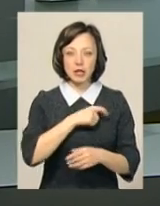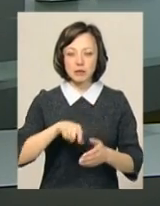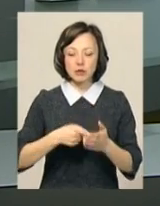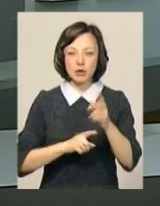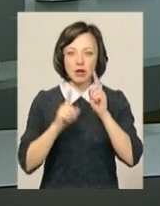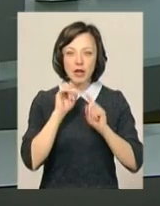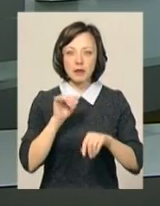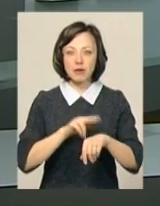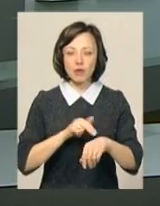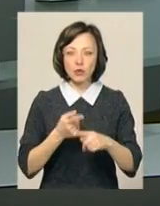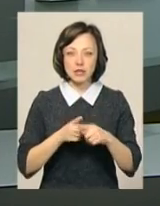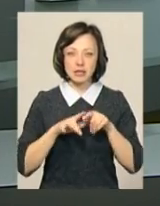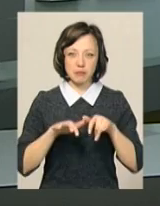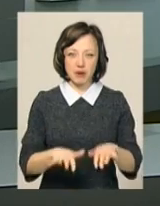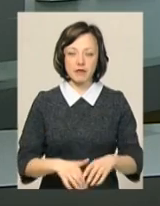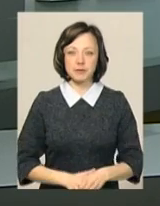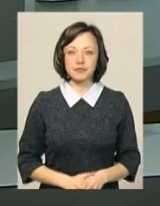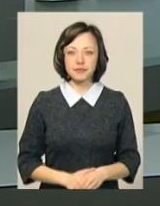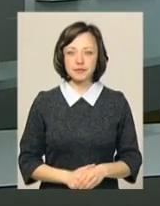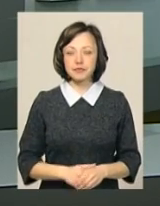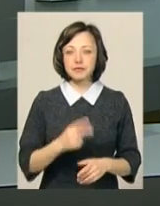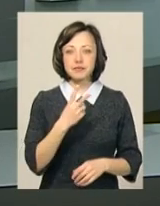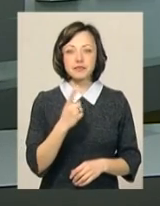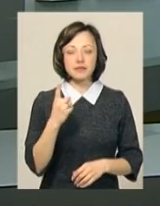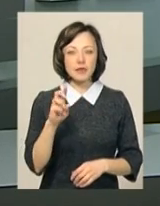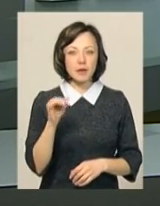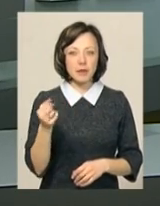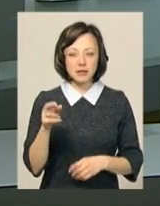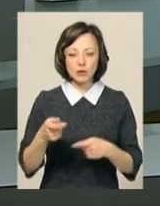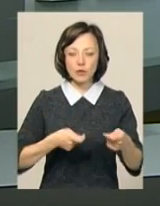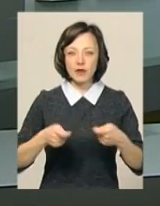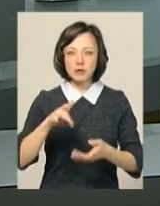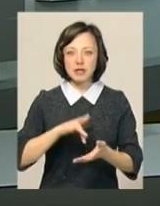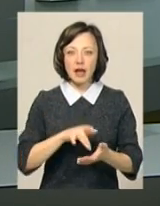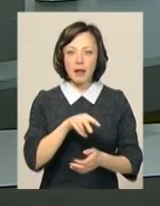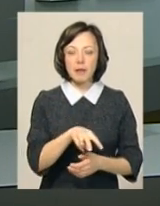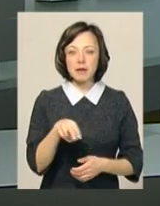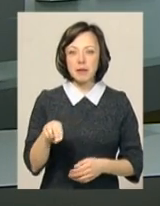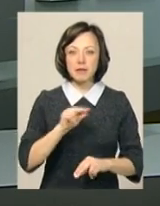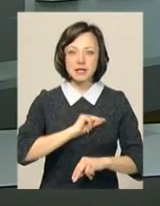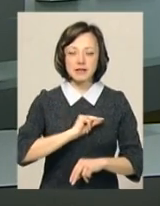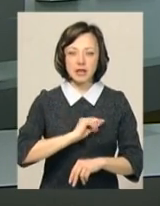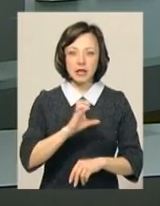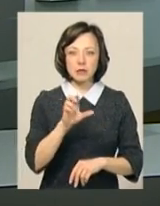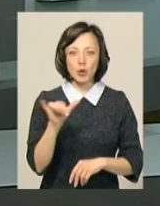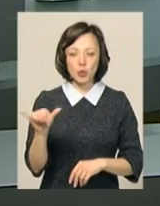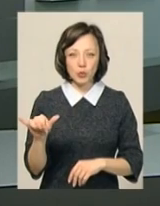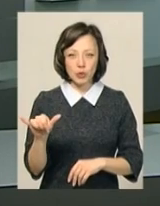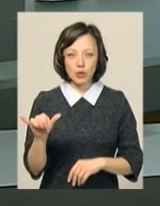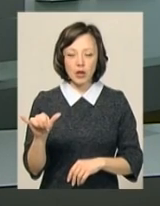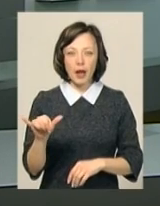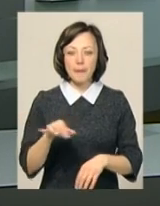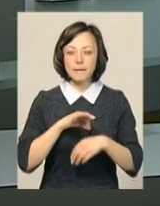ради та правоохоронців до цієї справи. Нагадаю, березня у торговельному центрі Лебідь-Плаза працівники Служби безпеки України